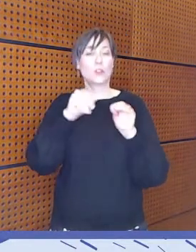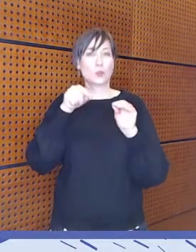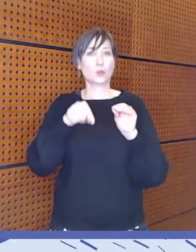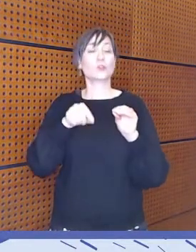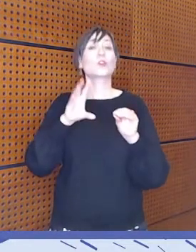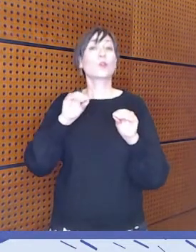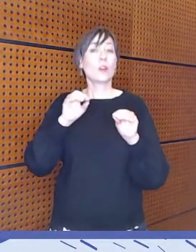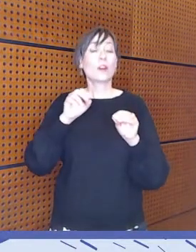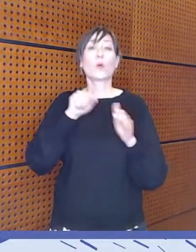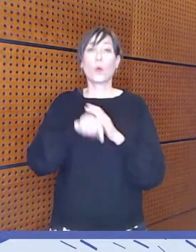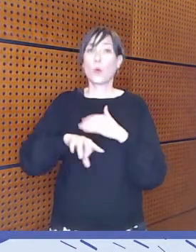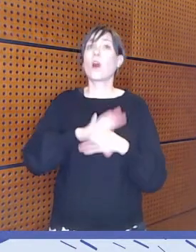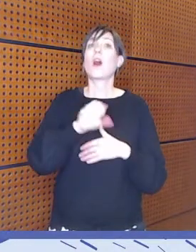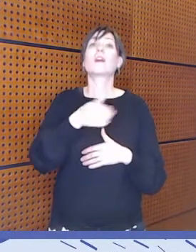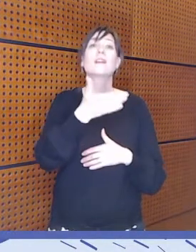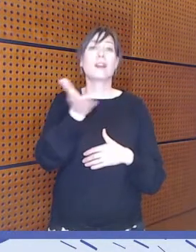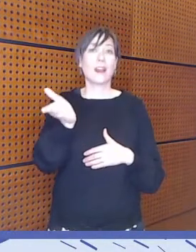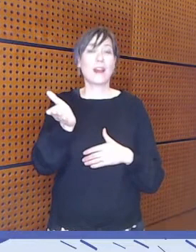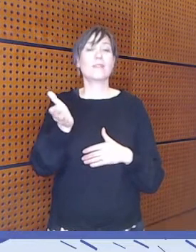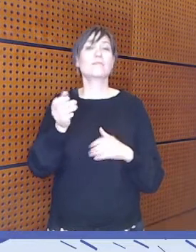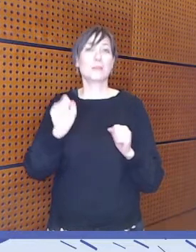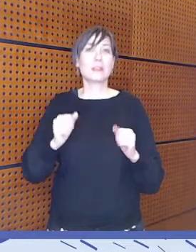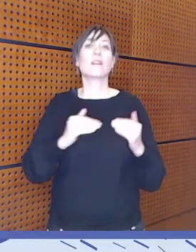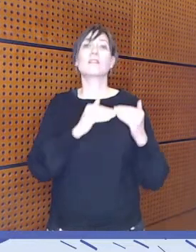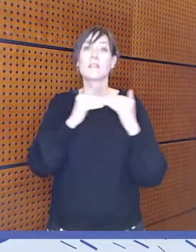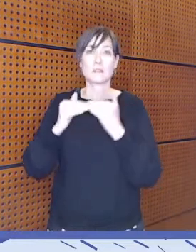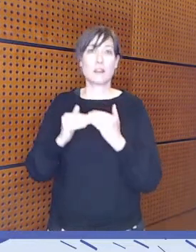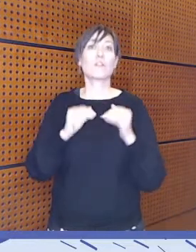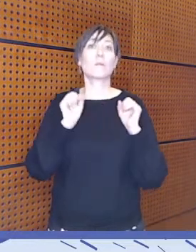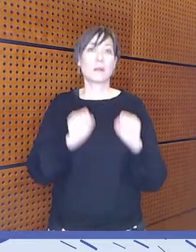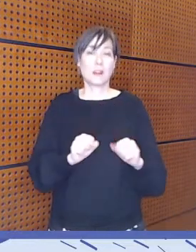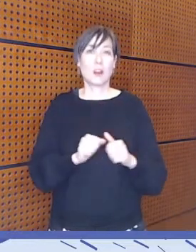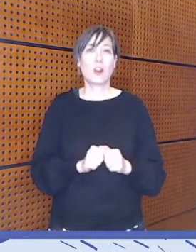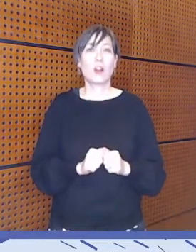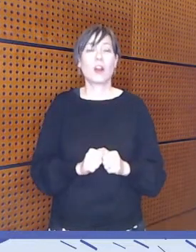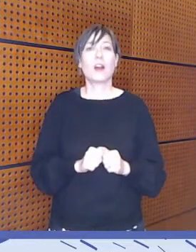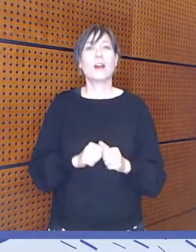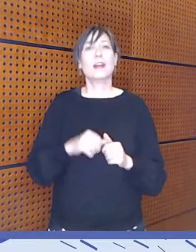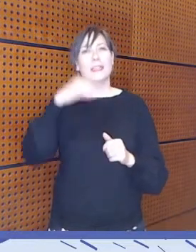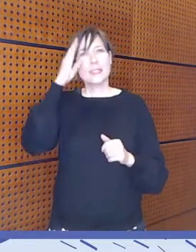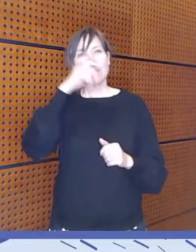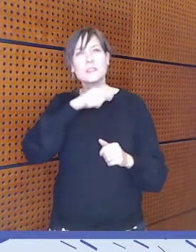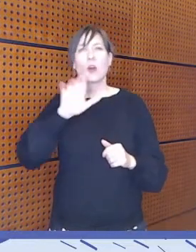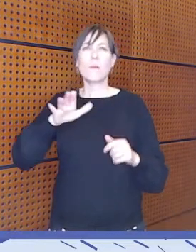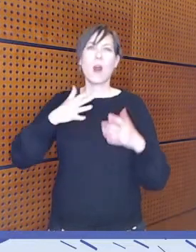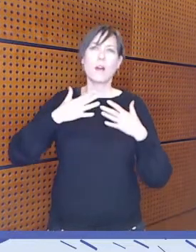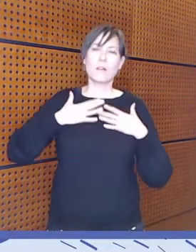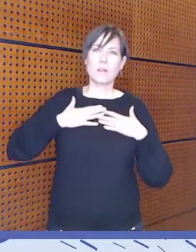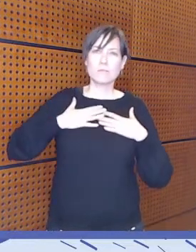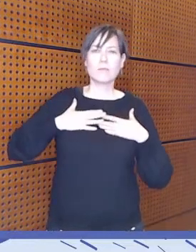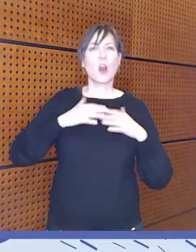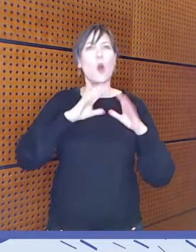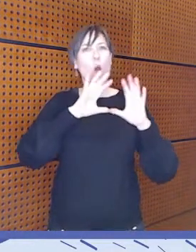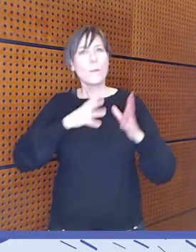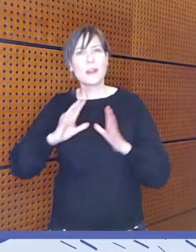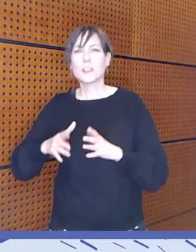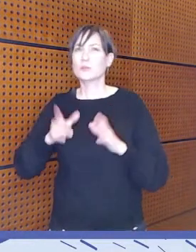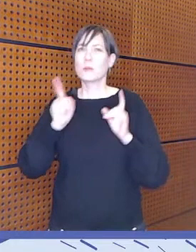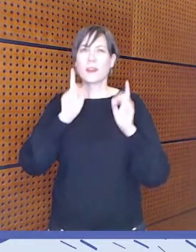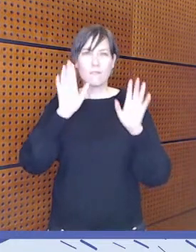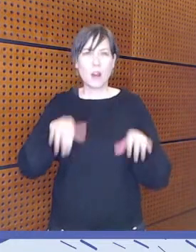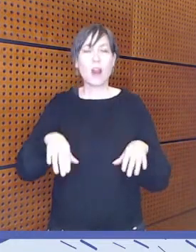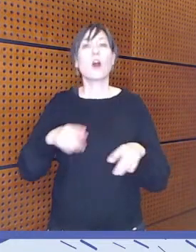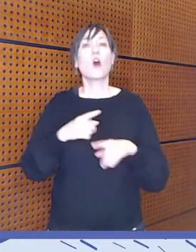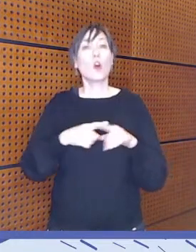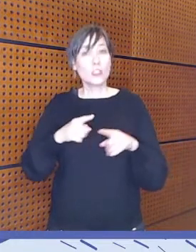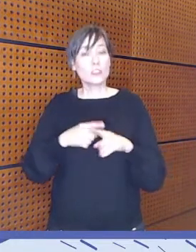kaikille, olla tasa-arvoista ja ihan sama minkälaisia piirteitä tai ominaisuuksia on, niin se tulisi olla meille kaikille mahdollista.